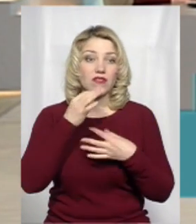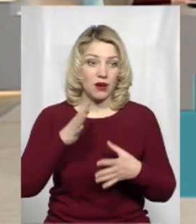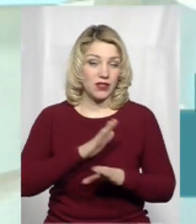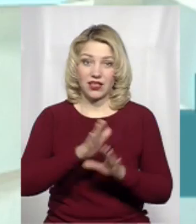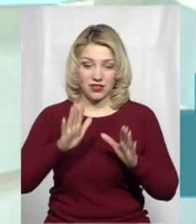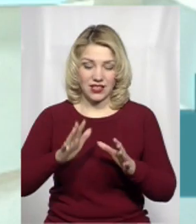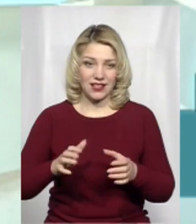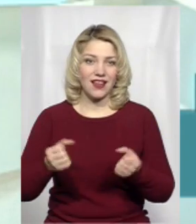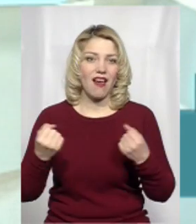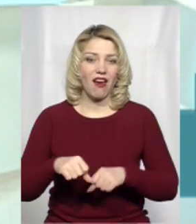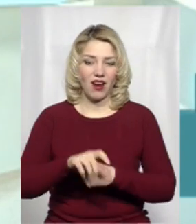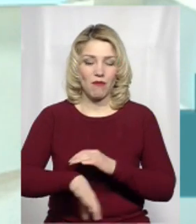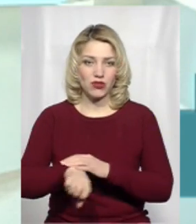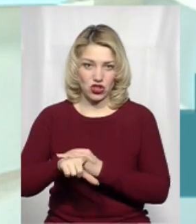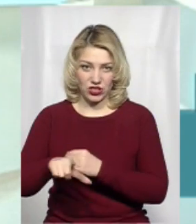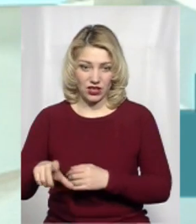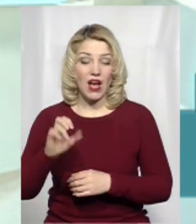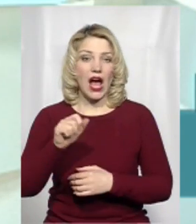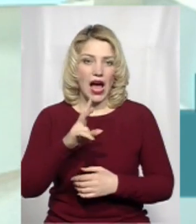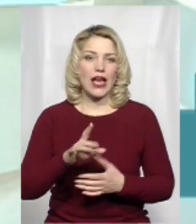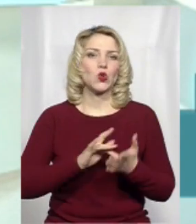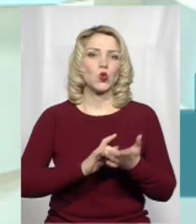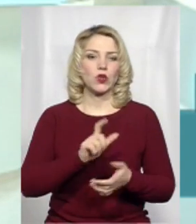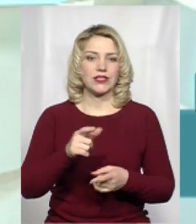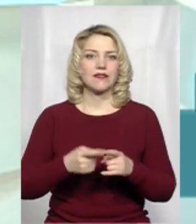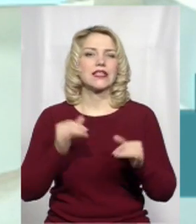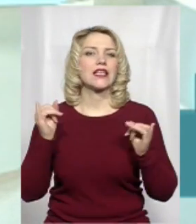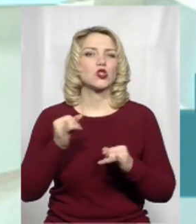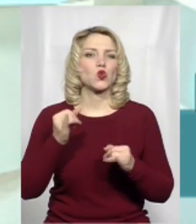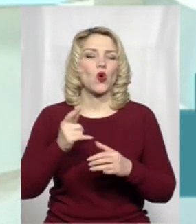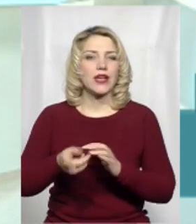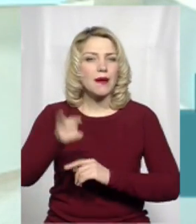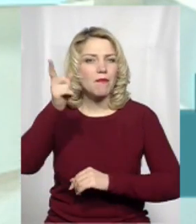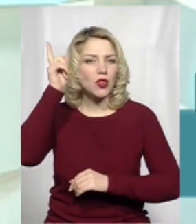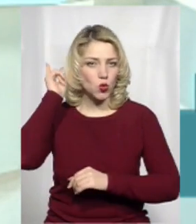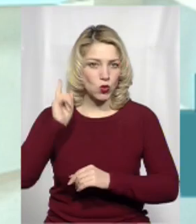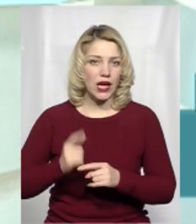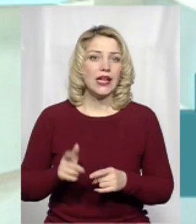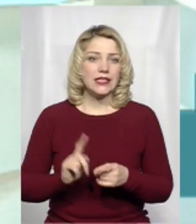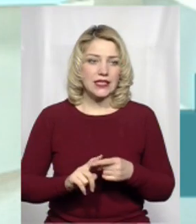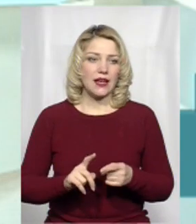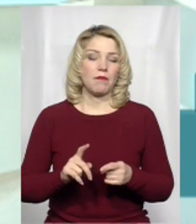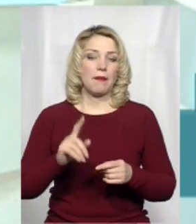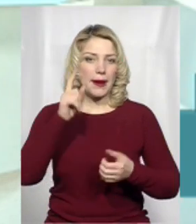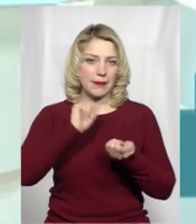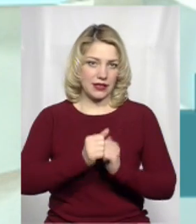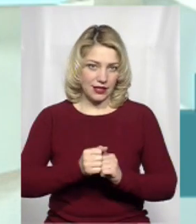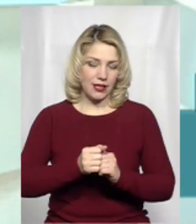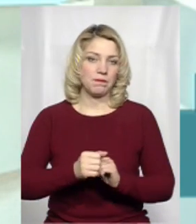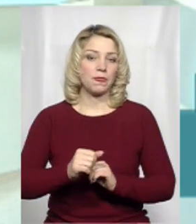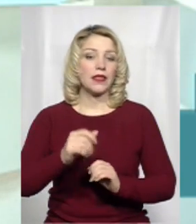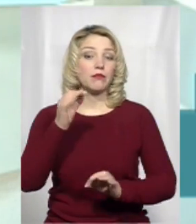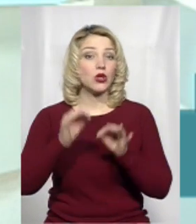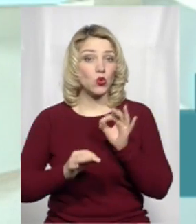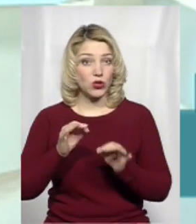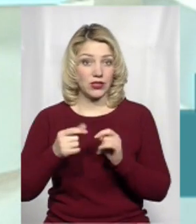а туристів. Це історія, історичне минуле. Це пам'ятки природи. Ну і в нас